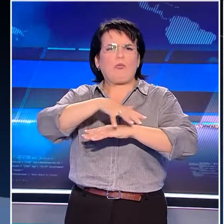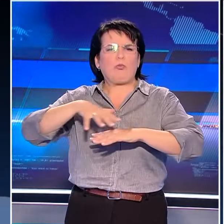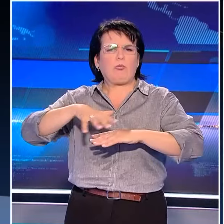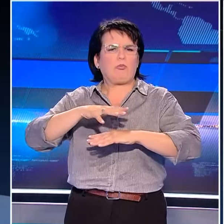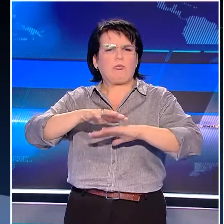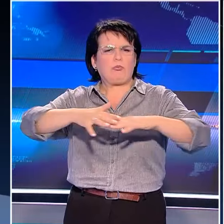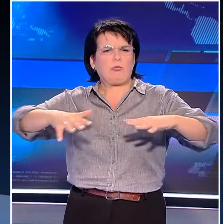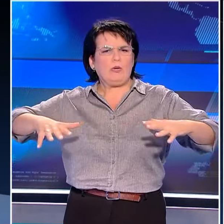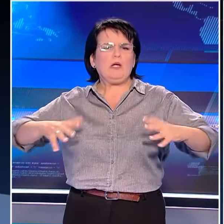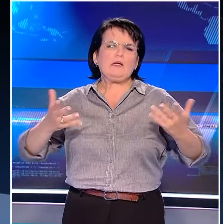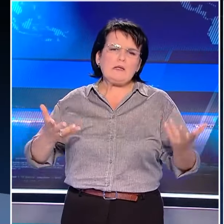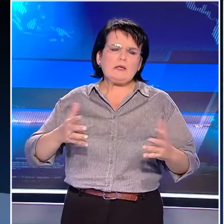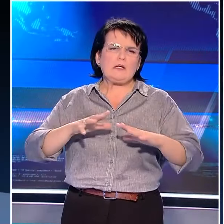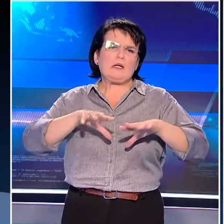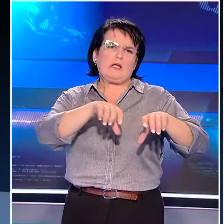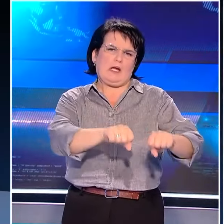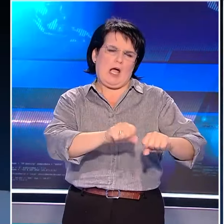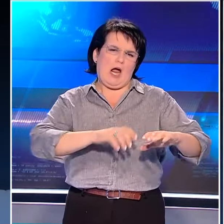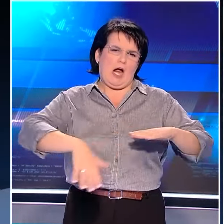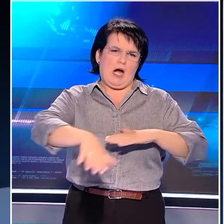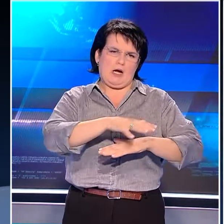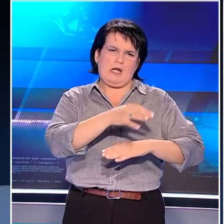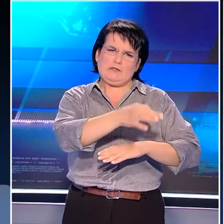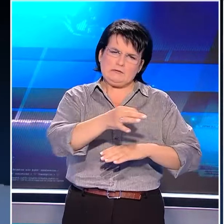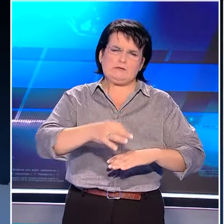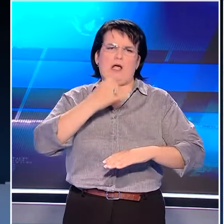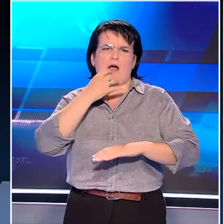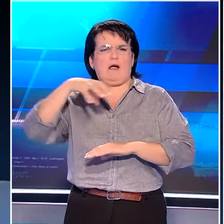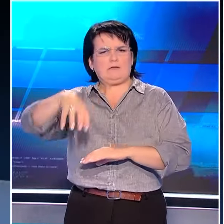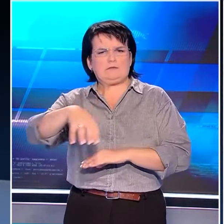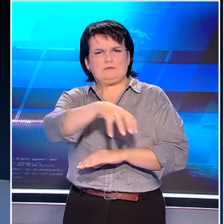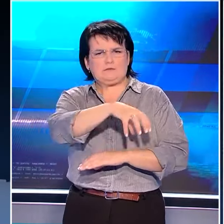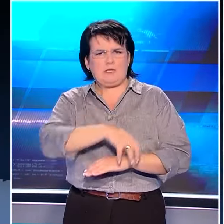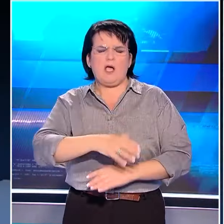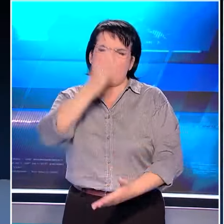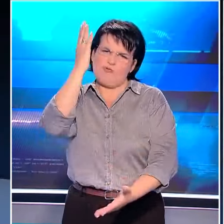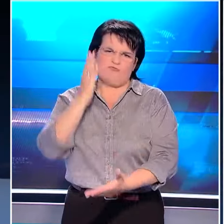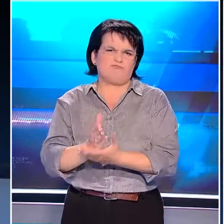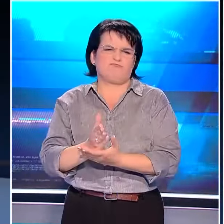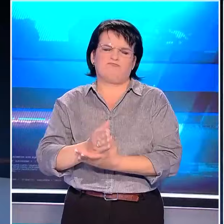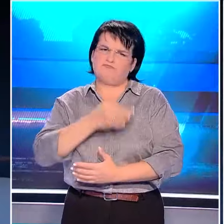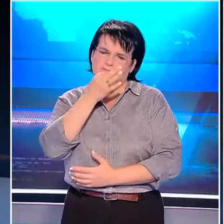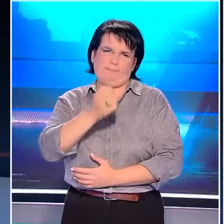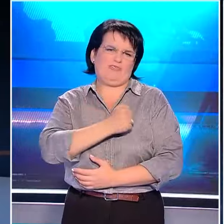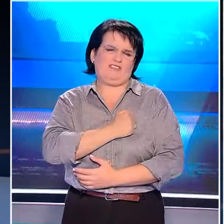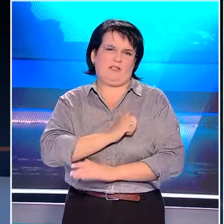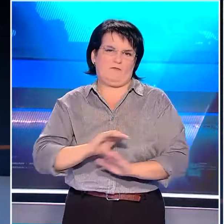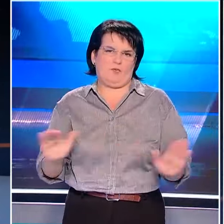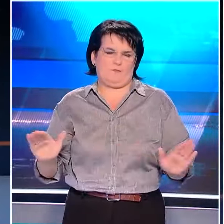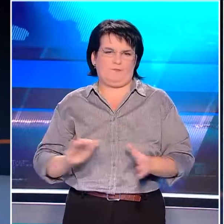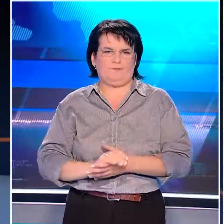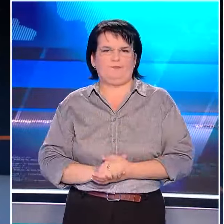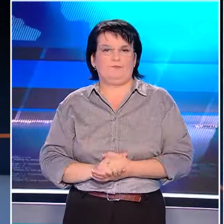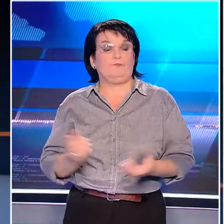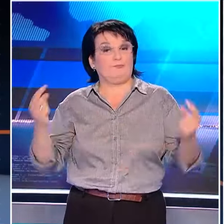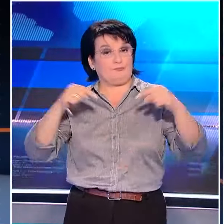διάτων ή ακόμα και της θεραφικής κυριαρχίας νήσων και βραχονησίδων. Είμαι κακηγορηματικός αυτό. Το